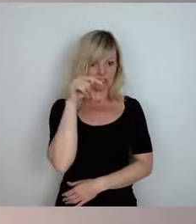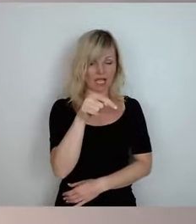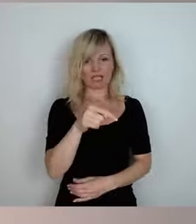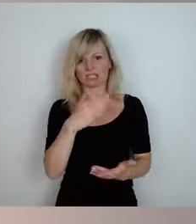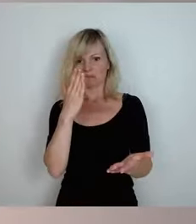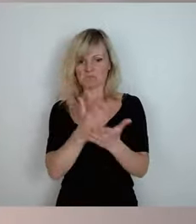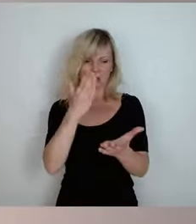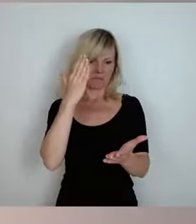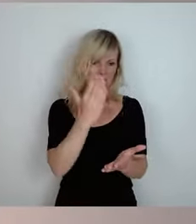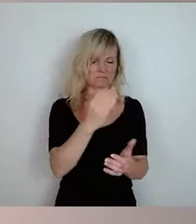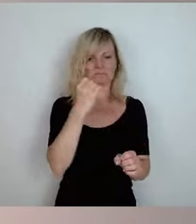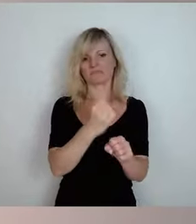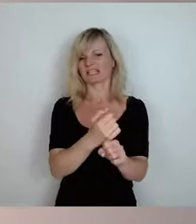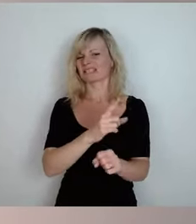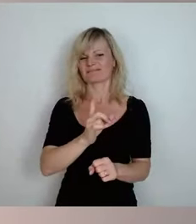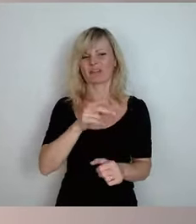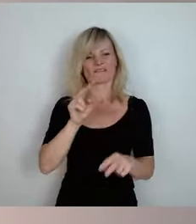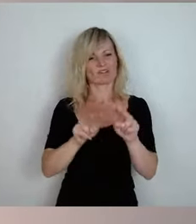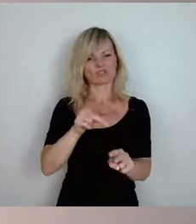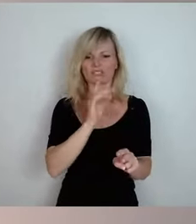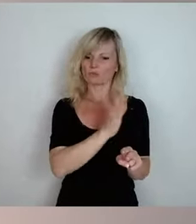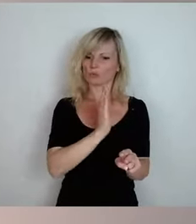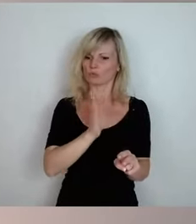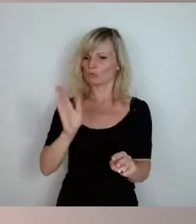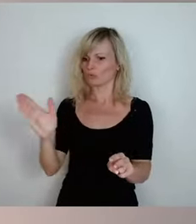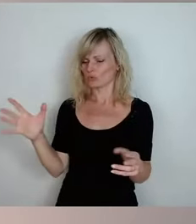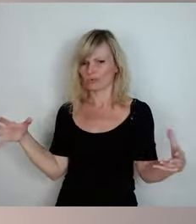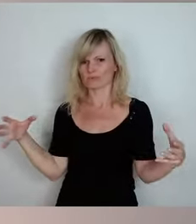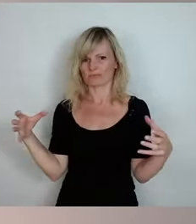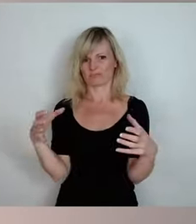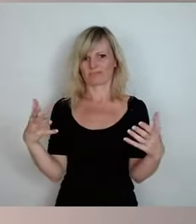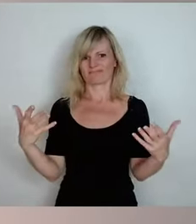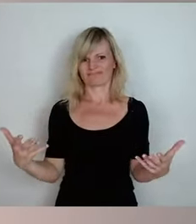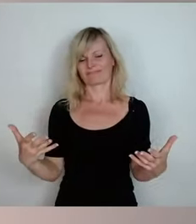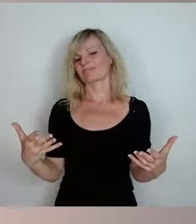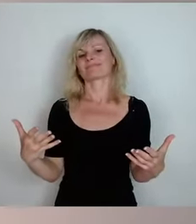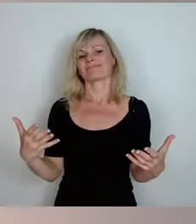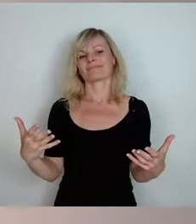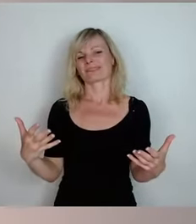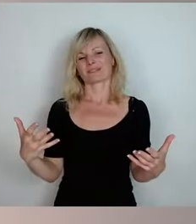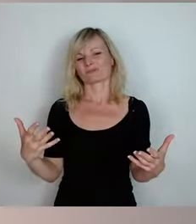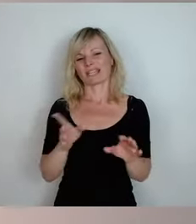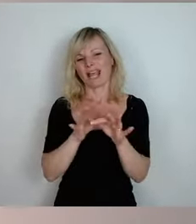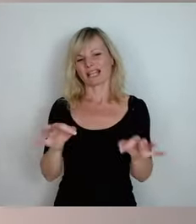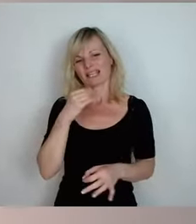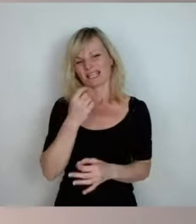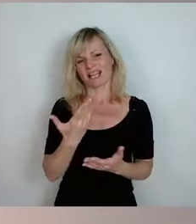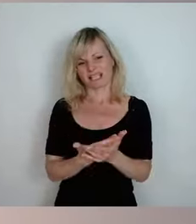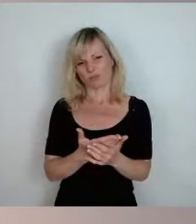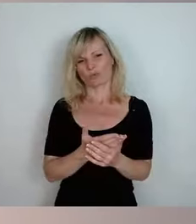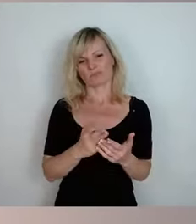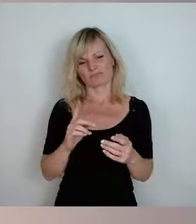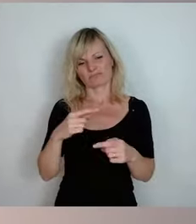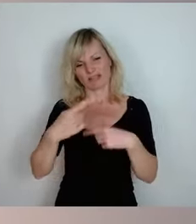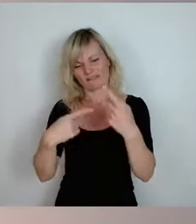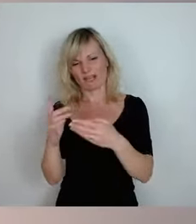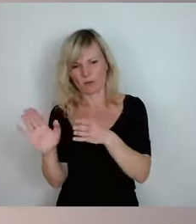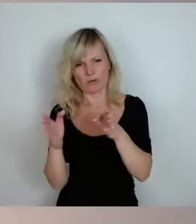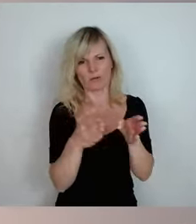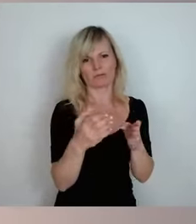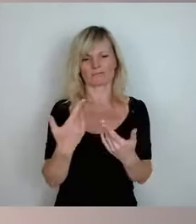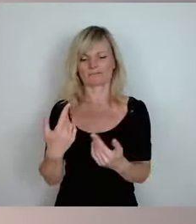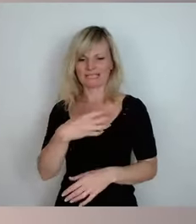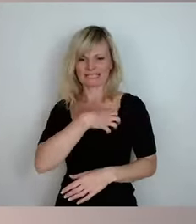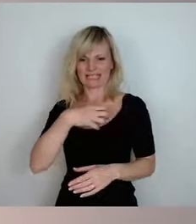kann, sondern verschiedene Punkte, die zusammenkommen. Und es setzt sich ehrlich gesagt auch durch. Sie haben das ringsherum um Dresden. Sie haben das